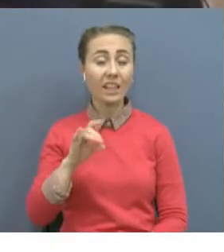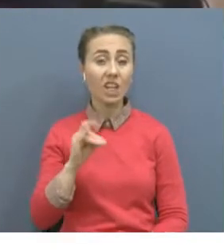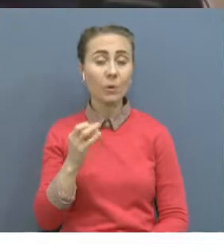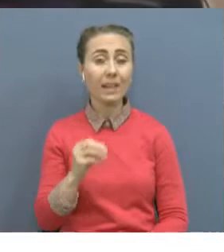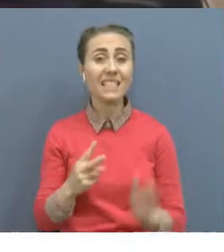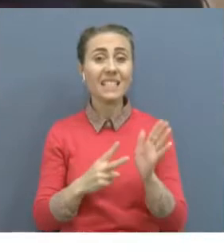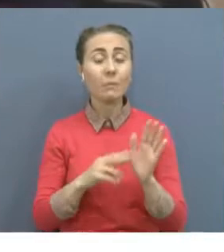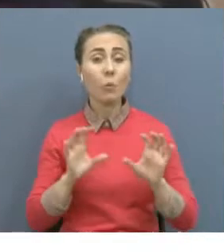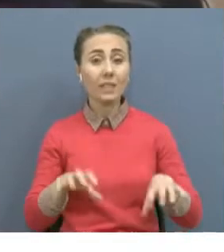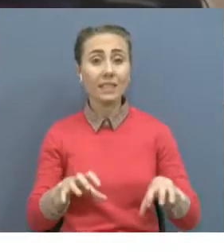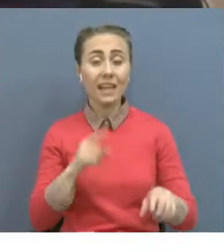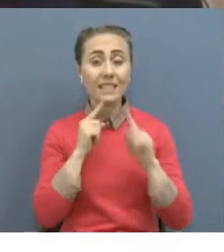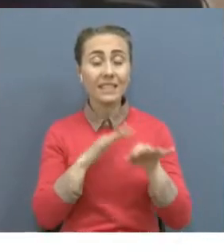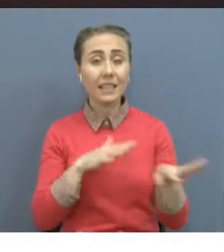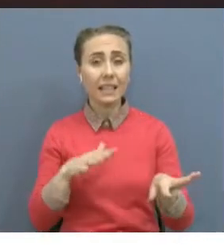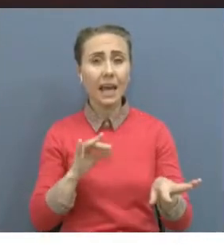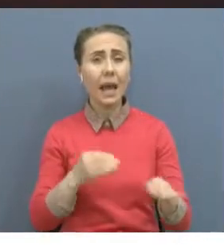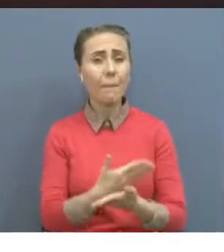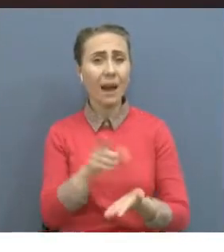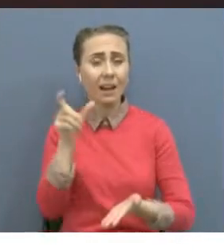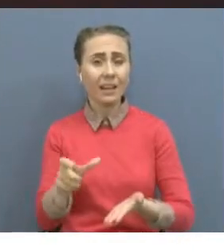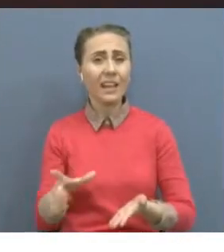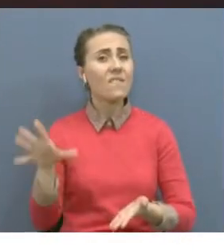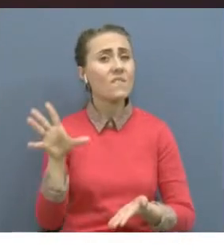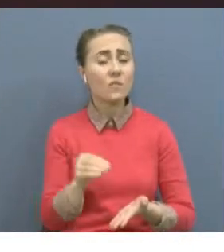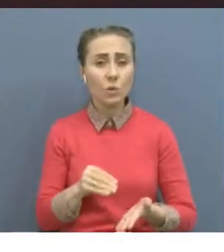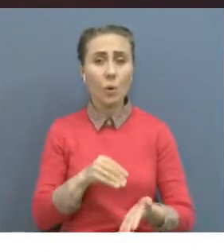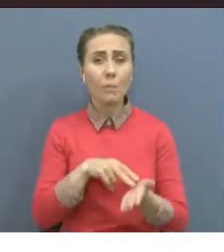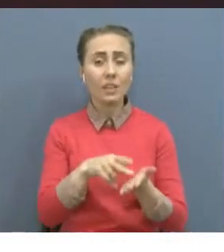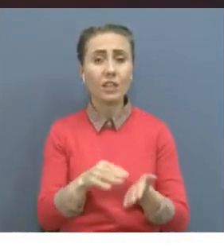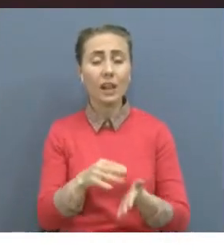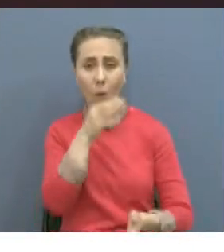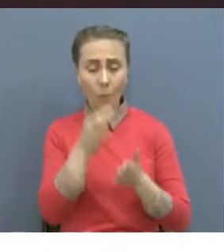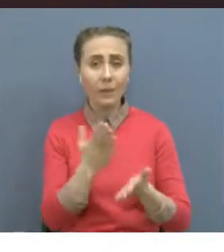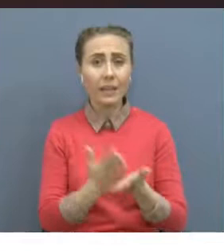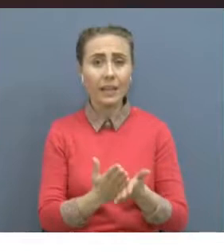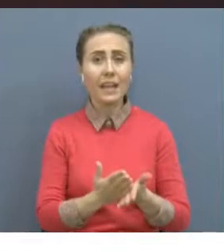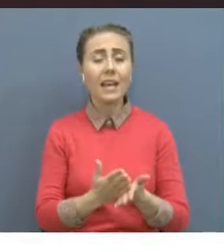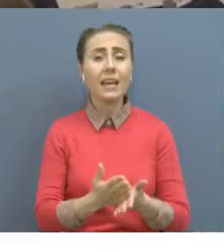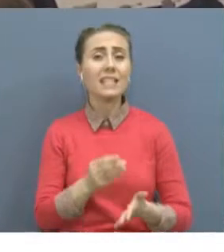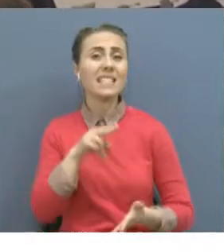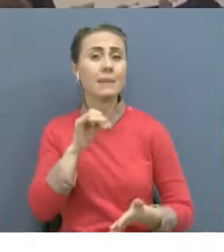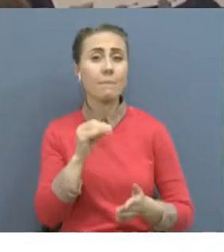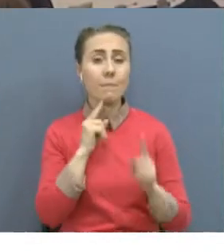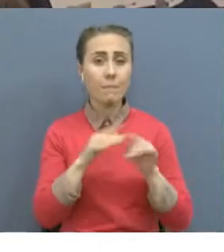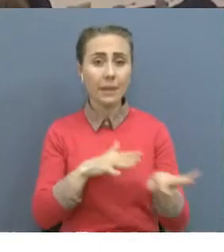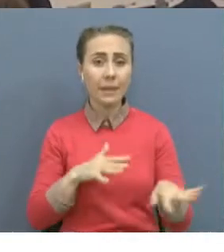біліктің барлық сасынан өтіп ұсылған саясаткер, әрі жоғары пылатаны бұған дейін басқарған спикерлерден әлде ғайда жаз.